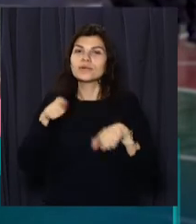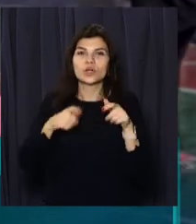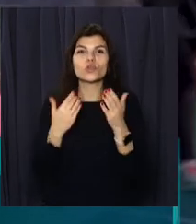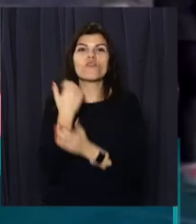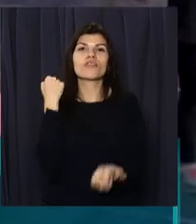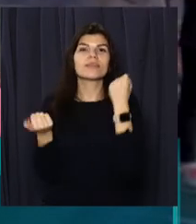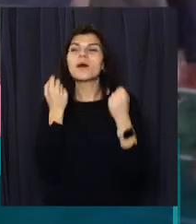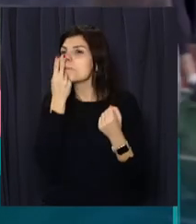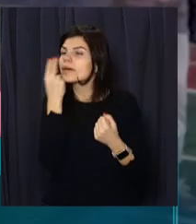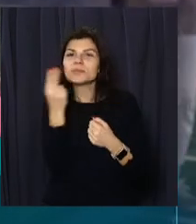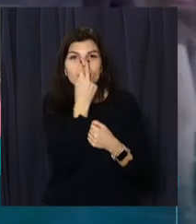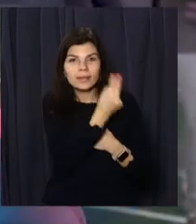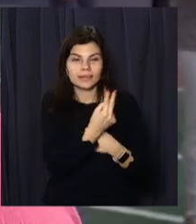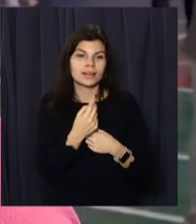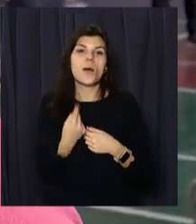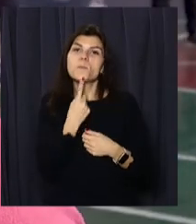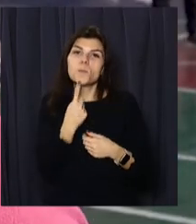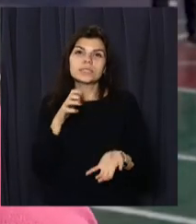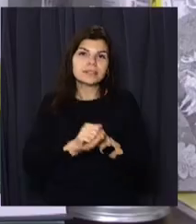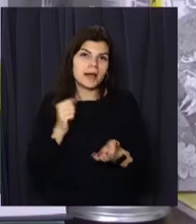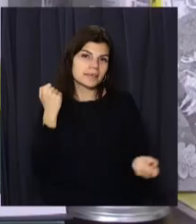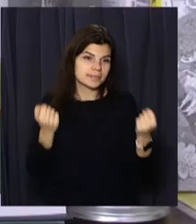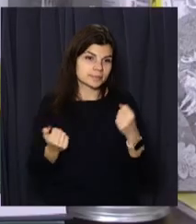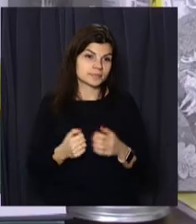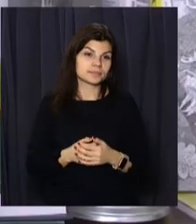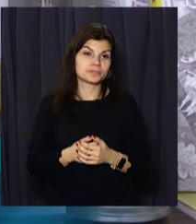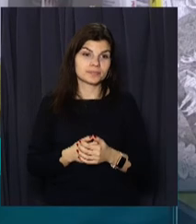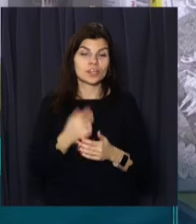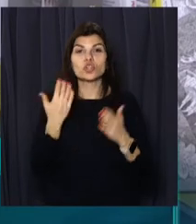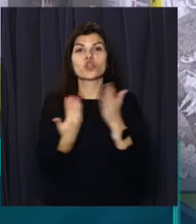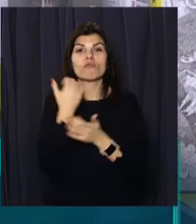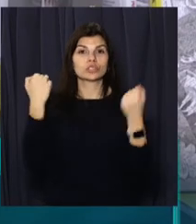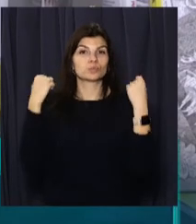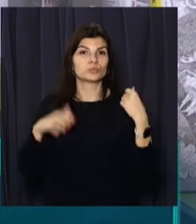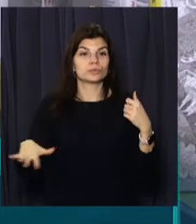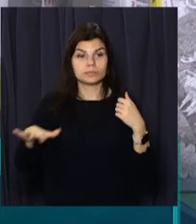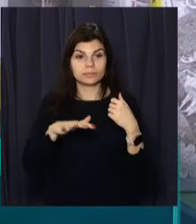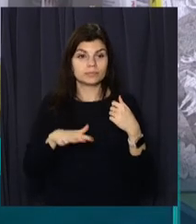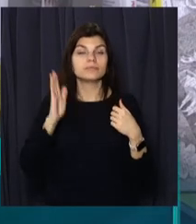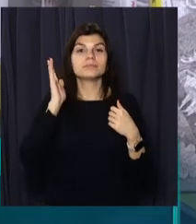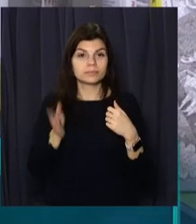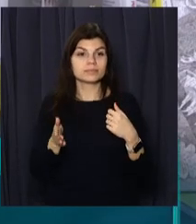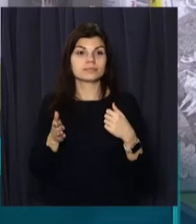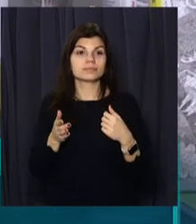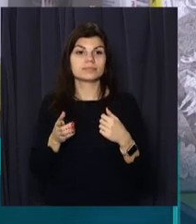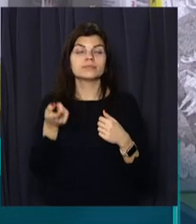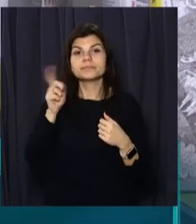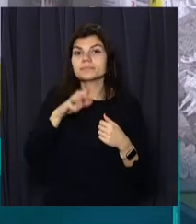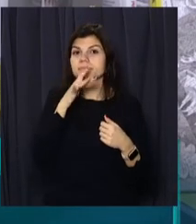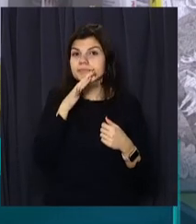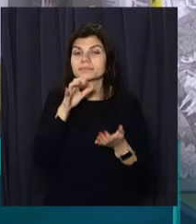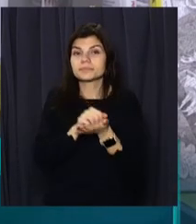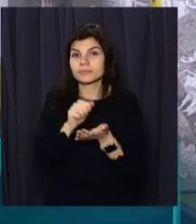тренажери, пробувати на них позаніматися. На оновленому спортивному майданчику будуть одночасно